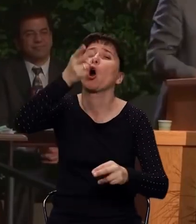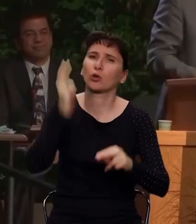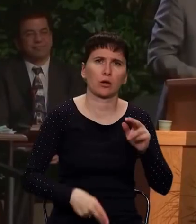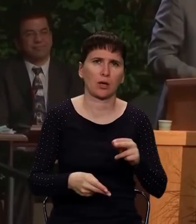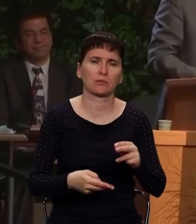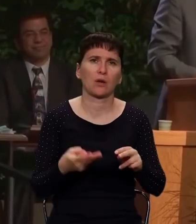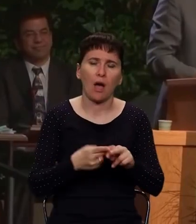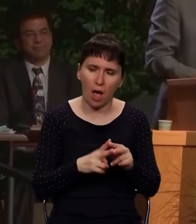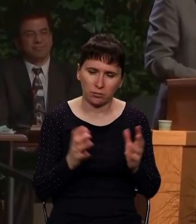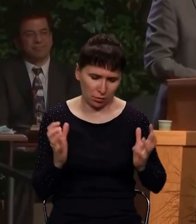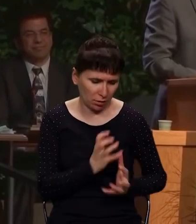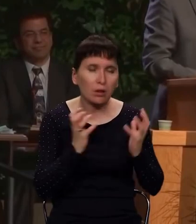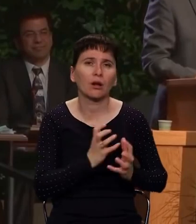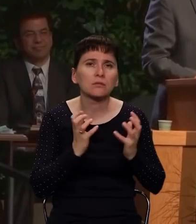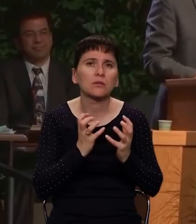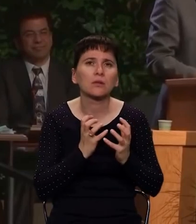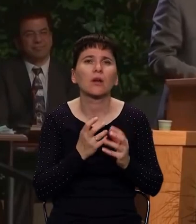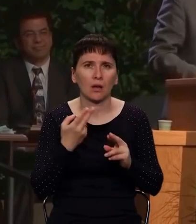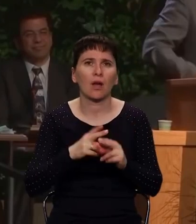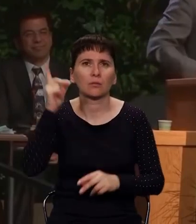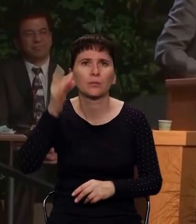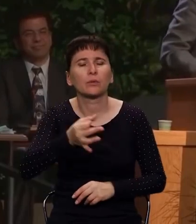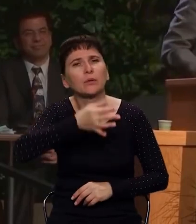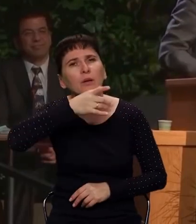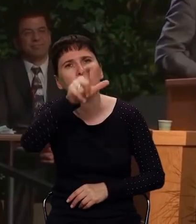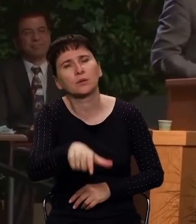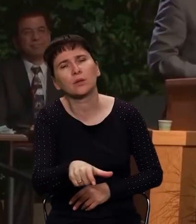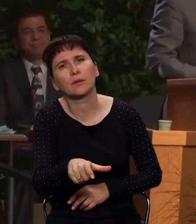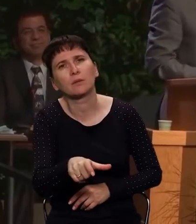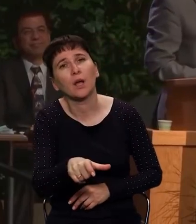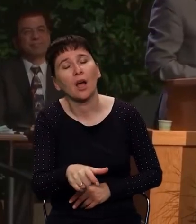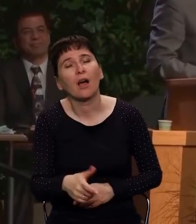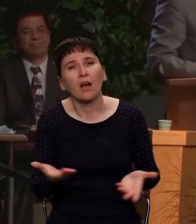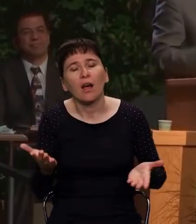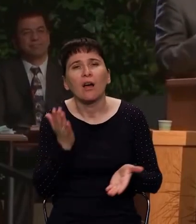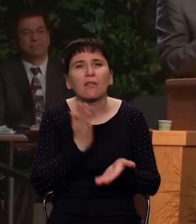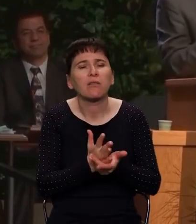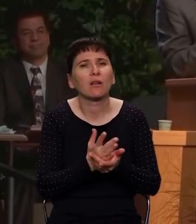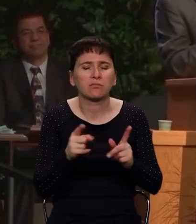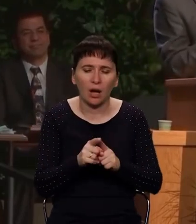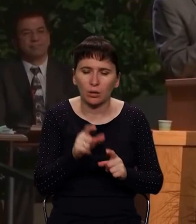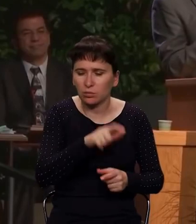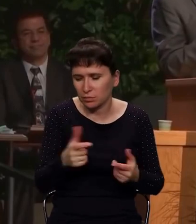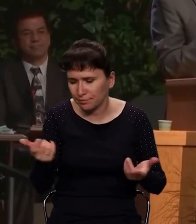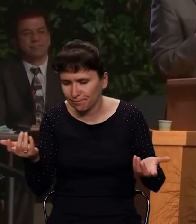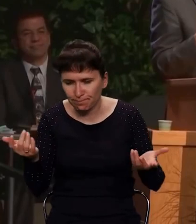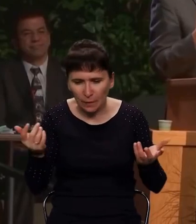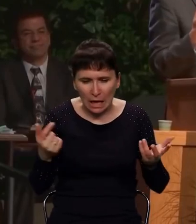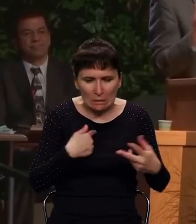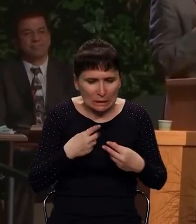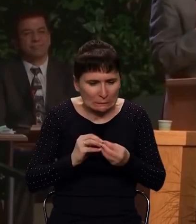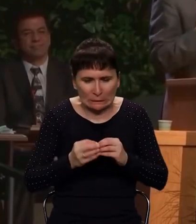хранят Его Слово в своем сердце, и об этом Слове говорят, очень часто, очень часто люди в своих проблемах, они